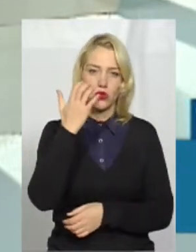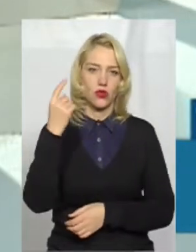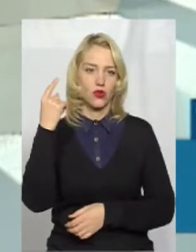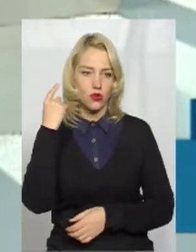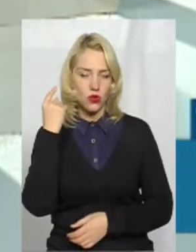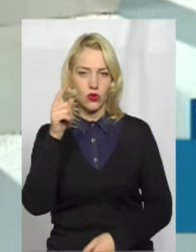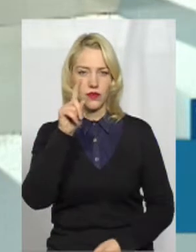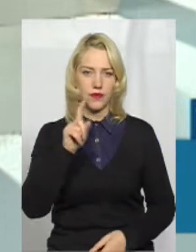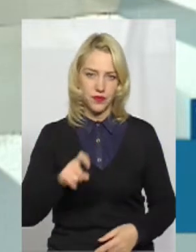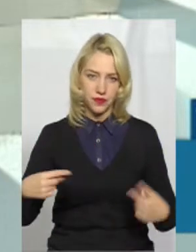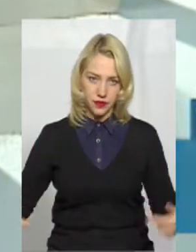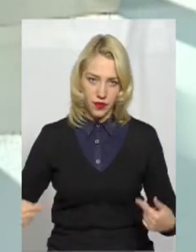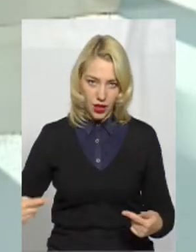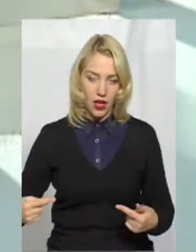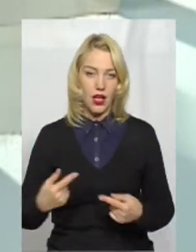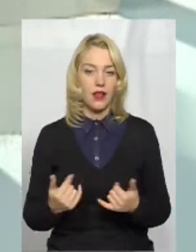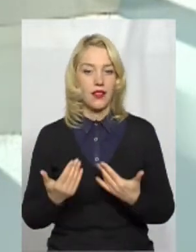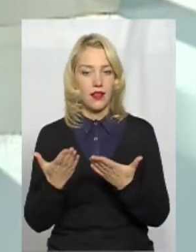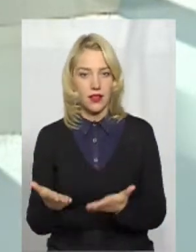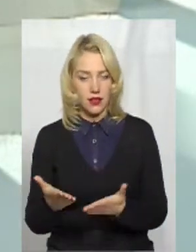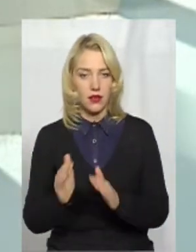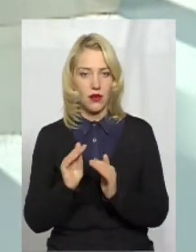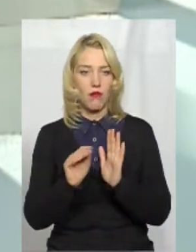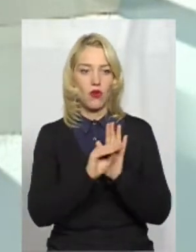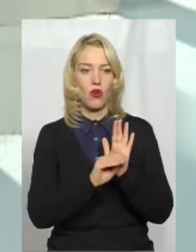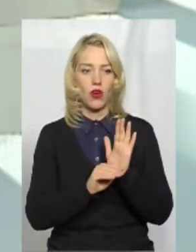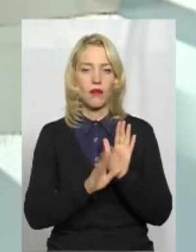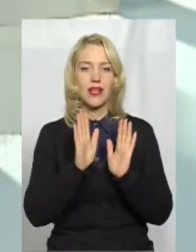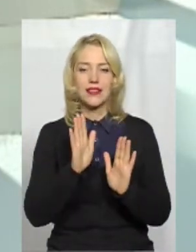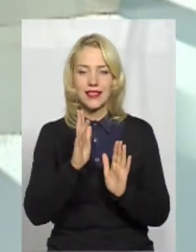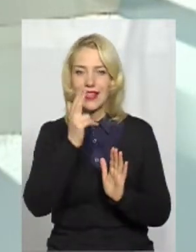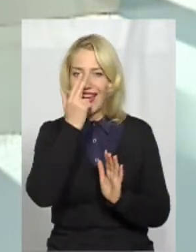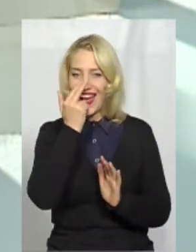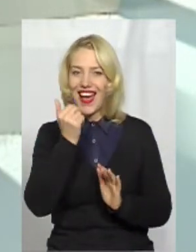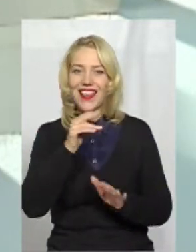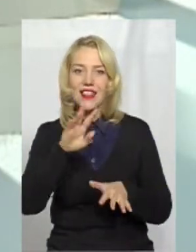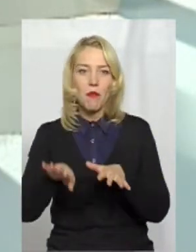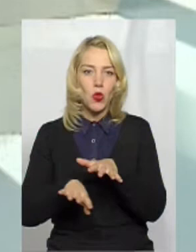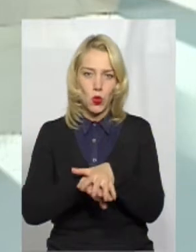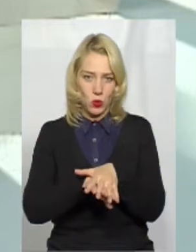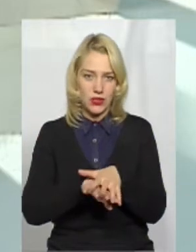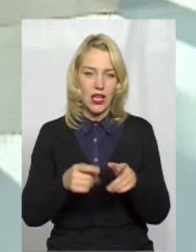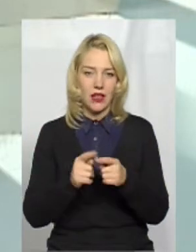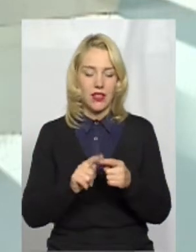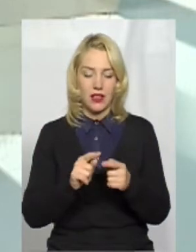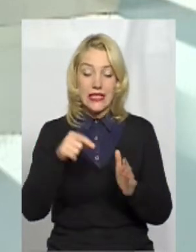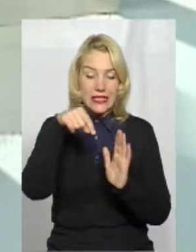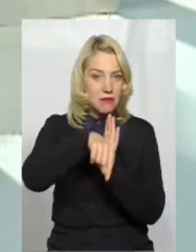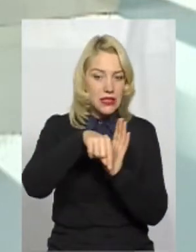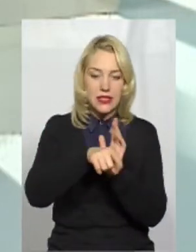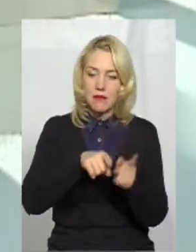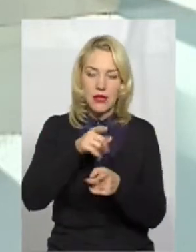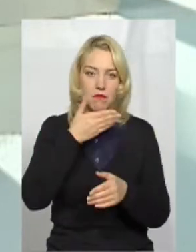порнорухового апарату, для них програма лише адаптується. Тобто, змістово нічого не змінюється.